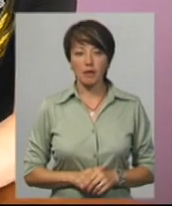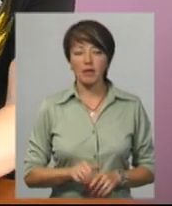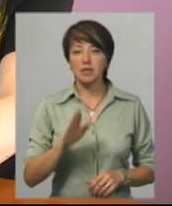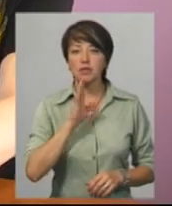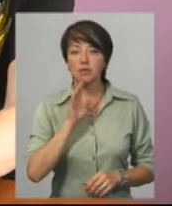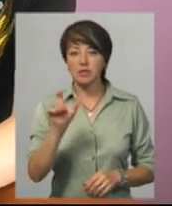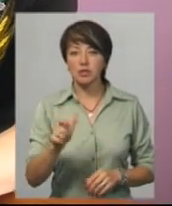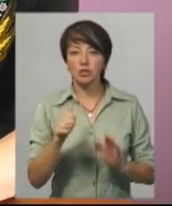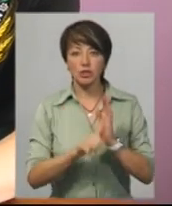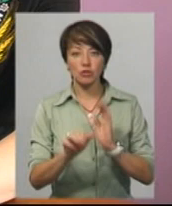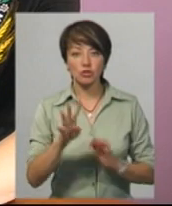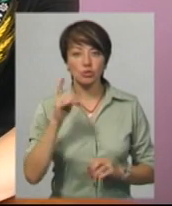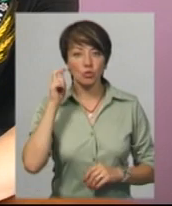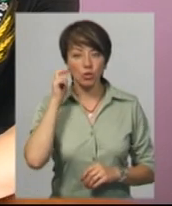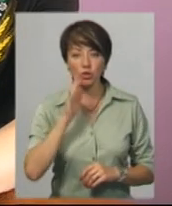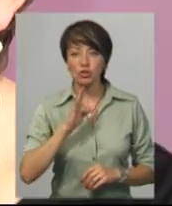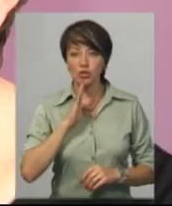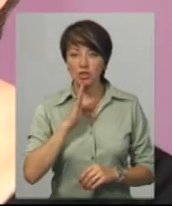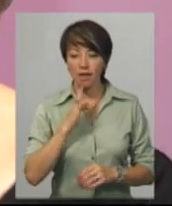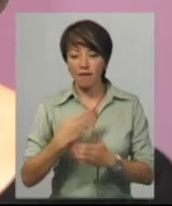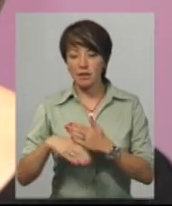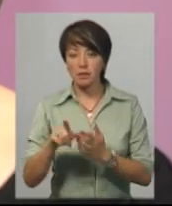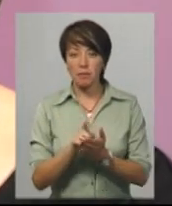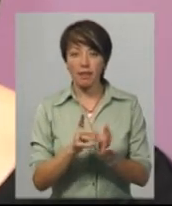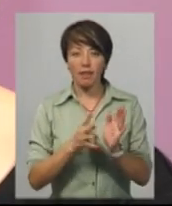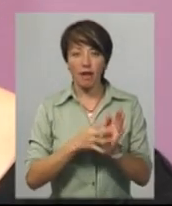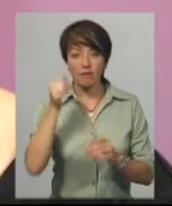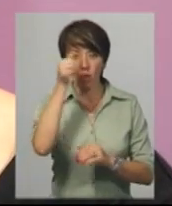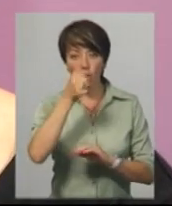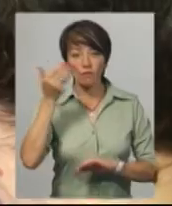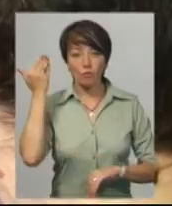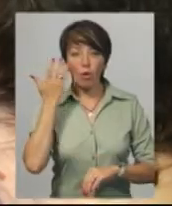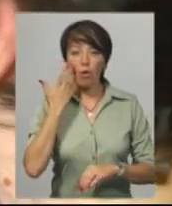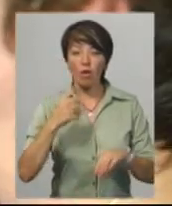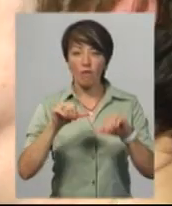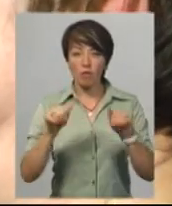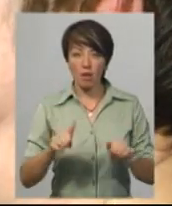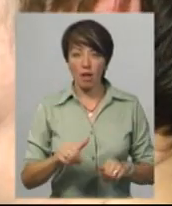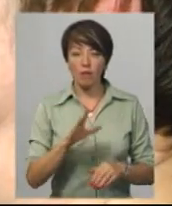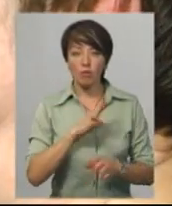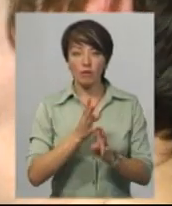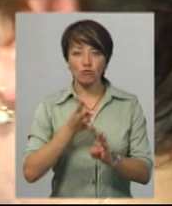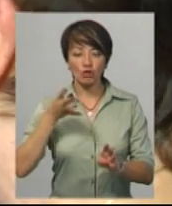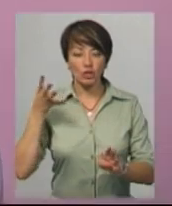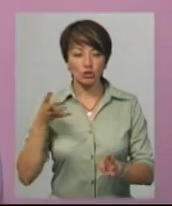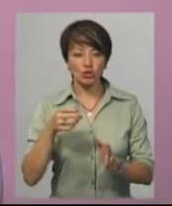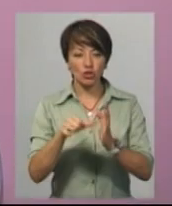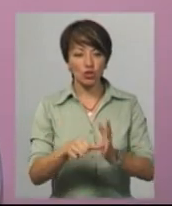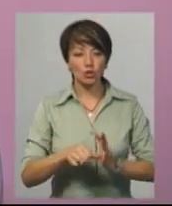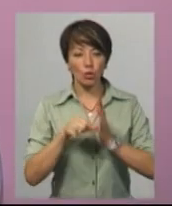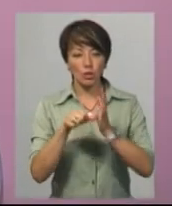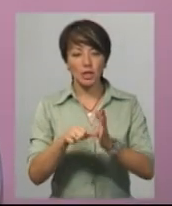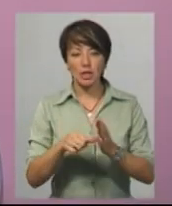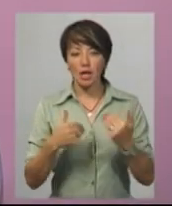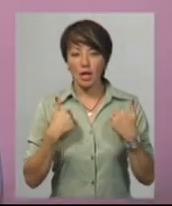Станіславі Третьяк 64 роки. Жінка вийшла на пенсію 9 років тому. Коли оформляла її, каже, перебувала у черзі 6 годин. Я думаю,